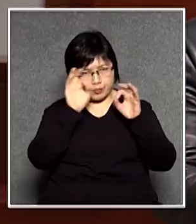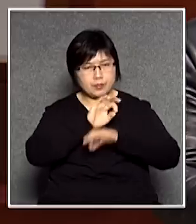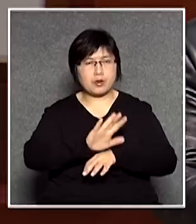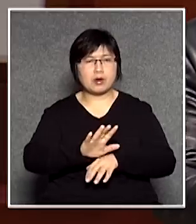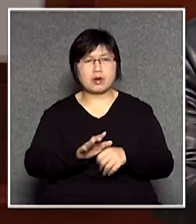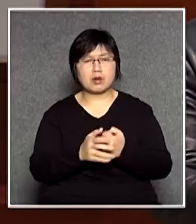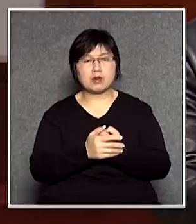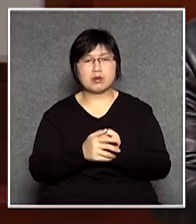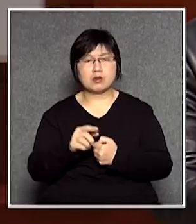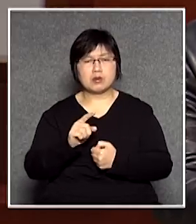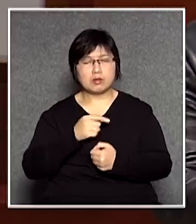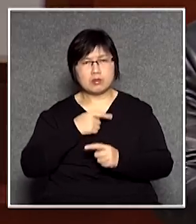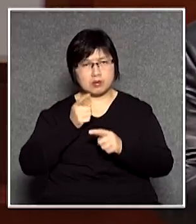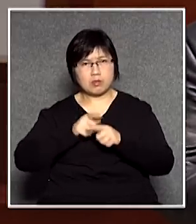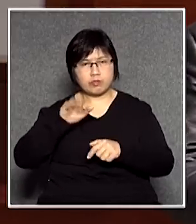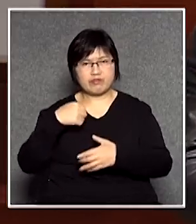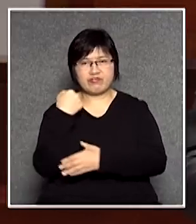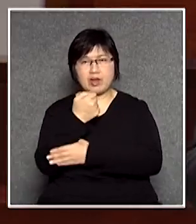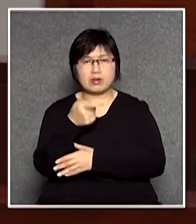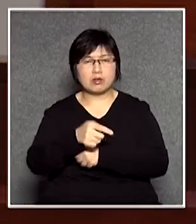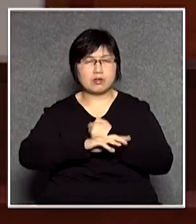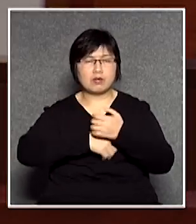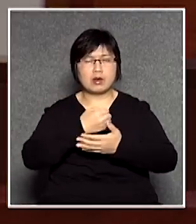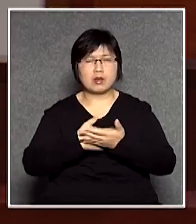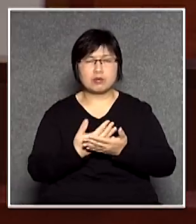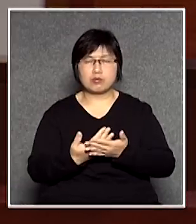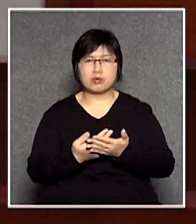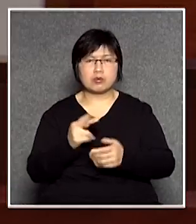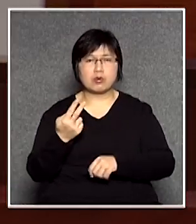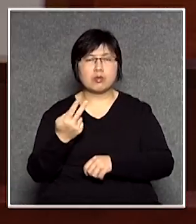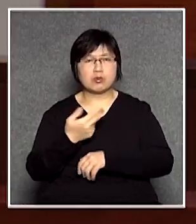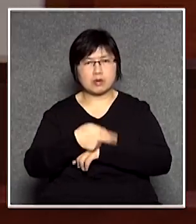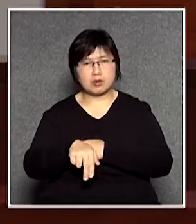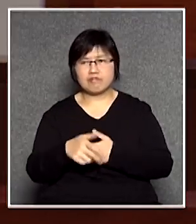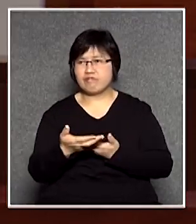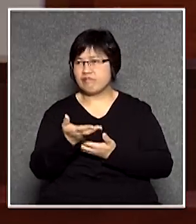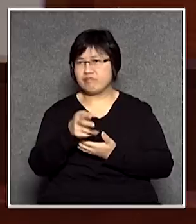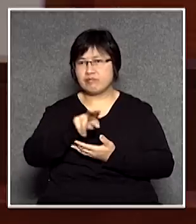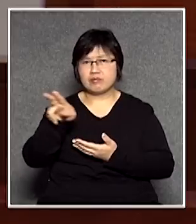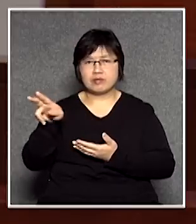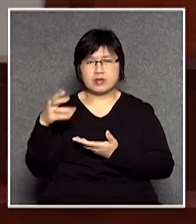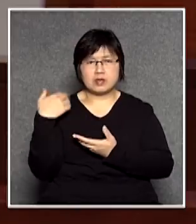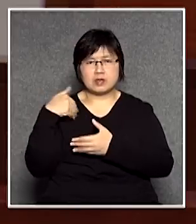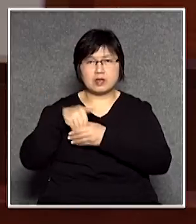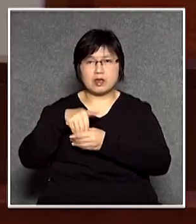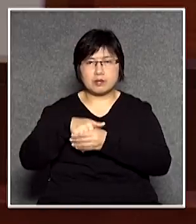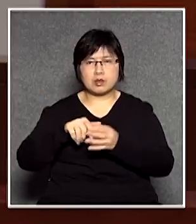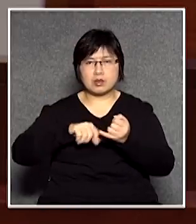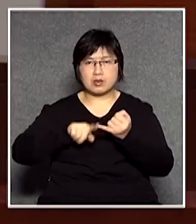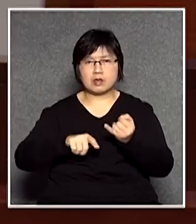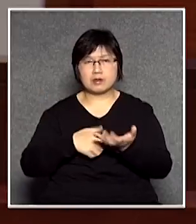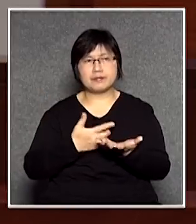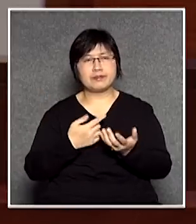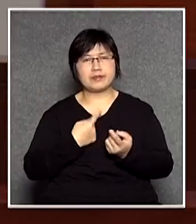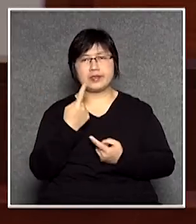我本來就是反對這個條例草案不過大家看到之前的投票結果孤掌難